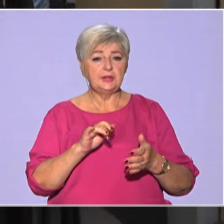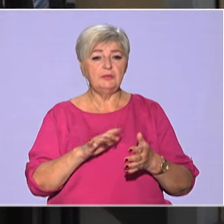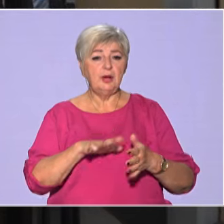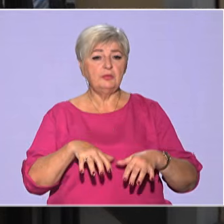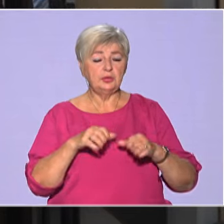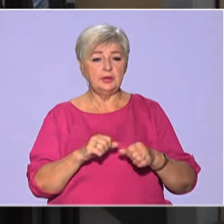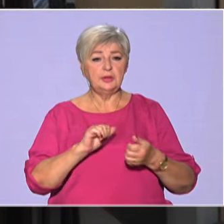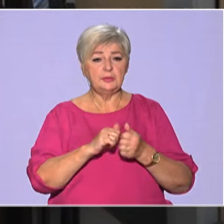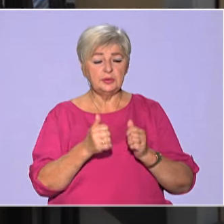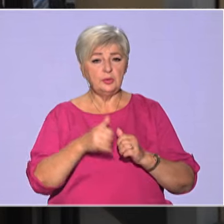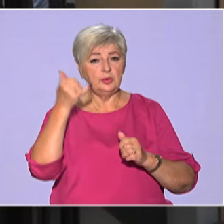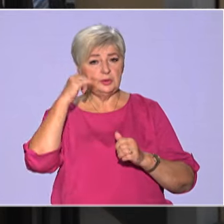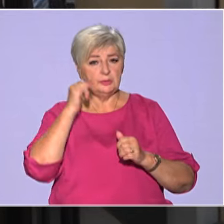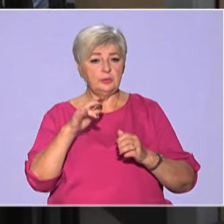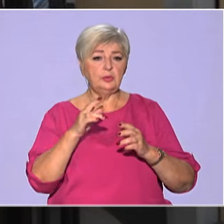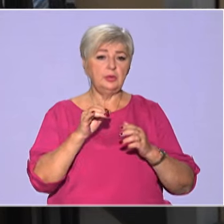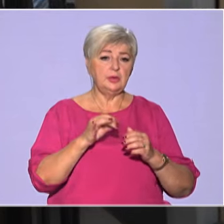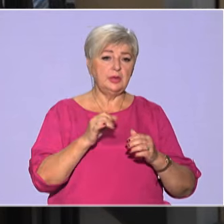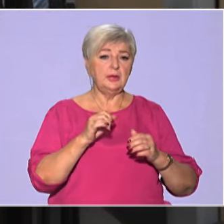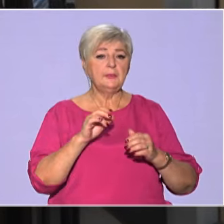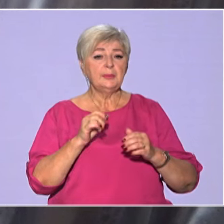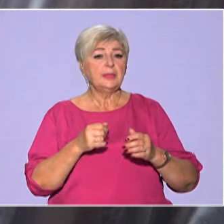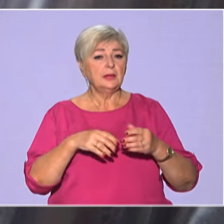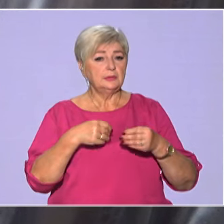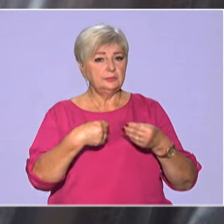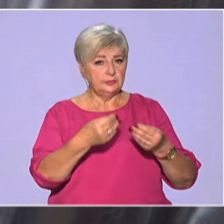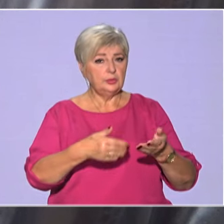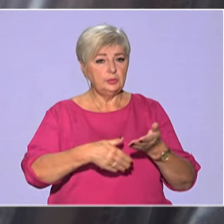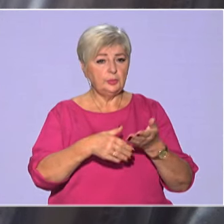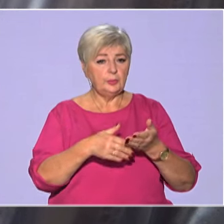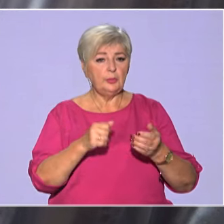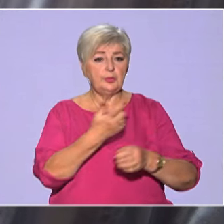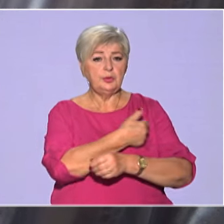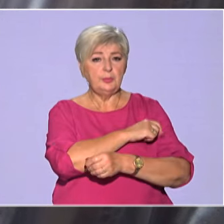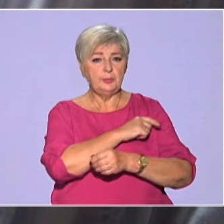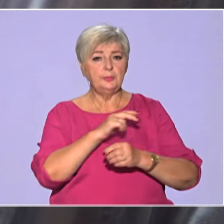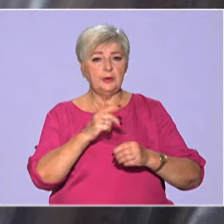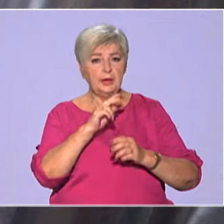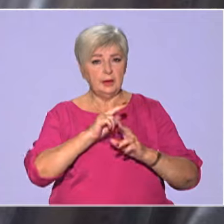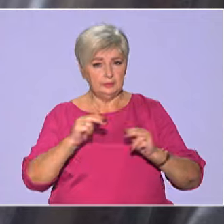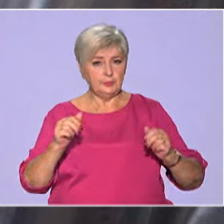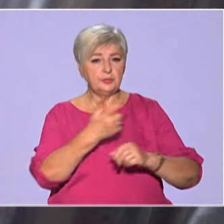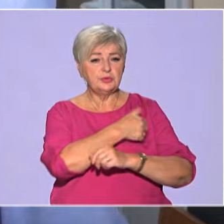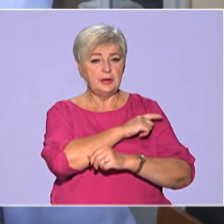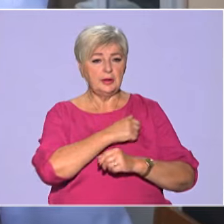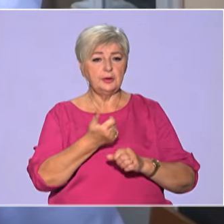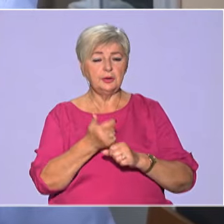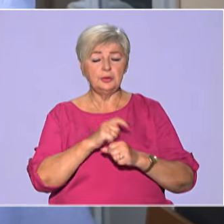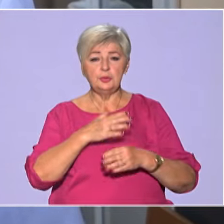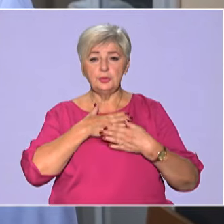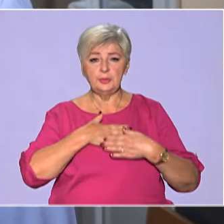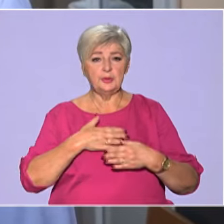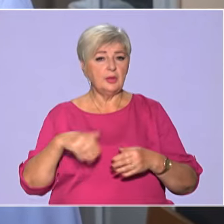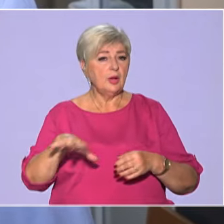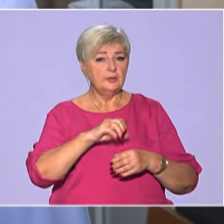Павлограда і Кривого Рога розпочали роботу з приводу надання допомоги Дніпровській лікарні. Дуже приємно сказати всім